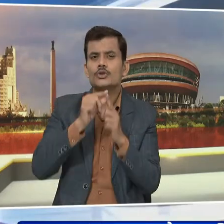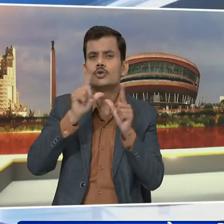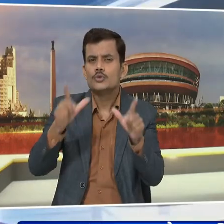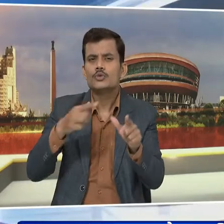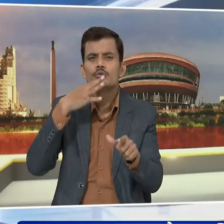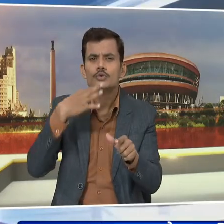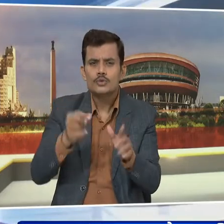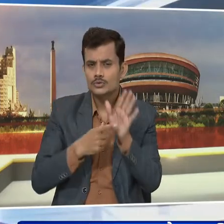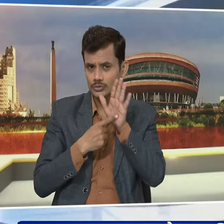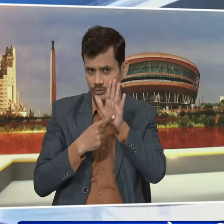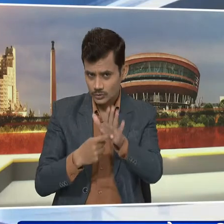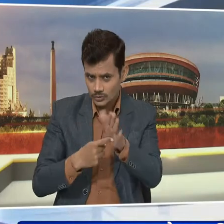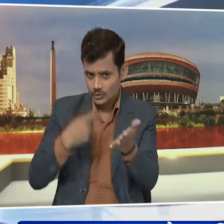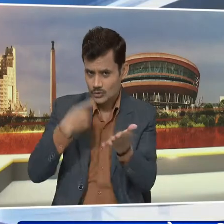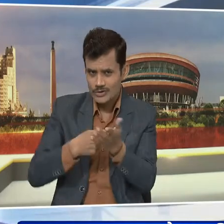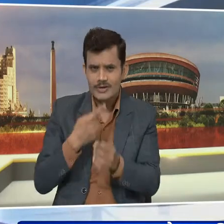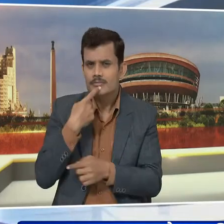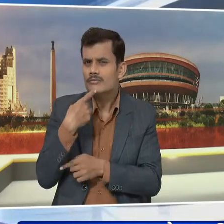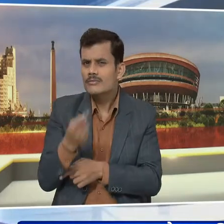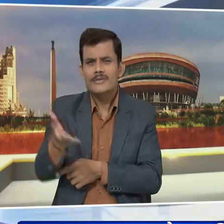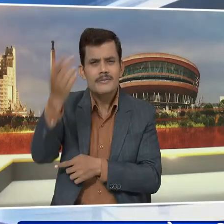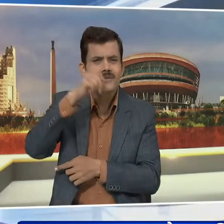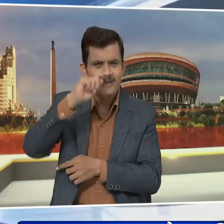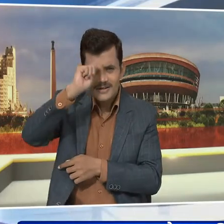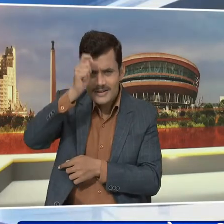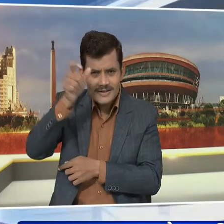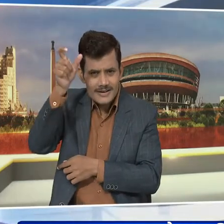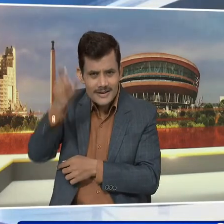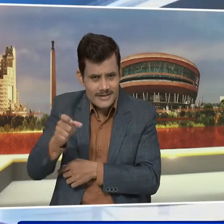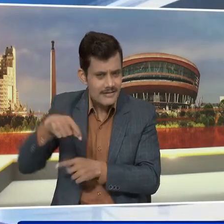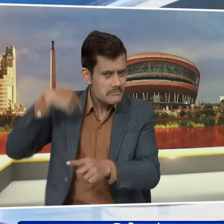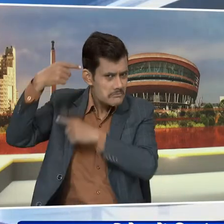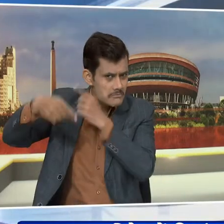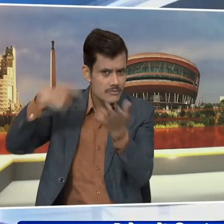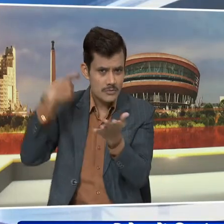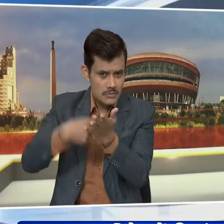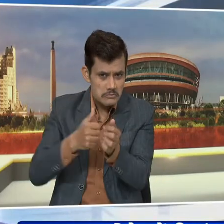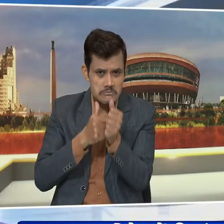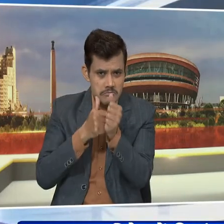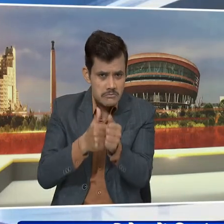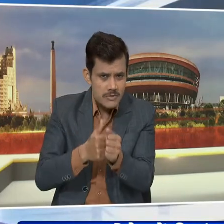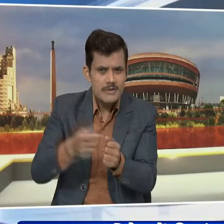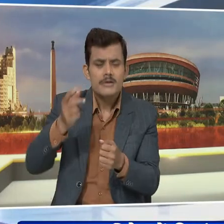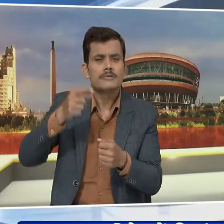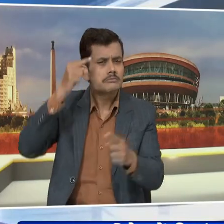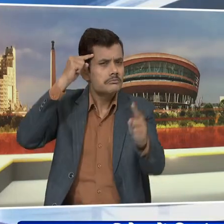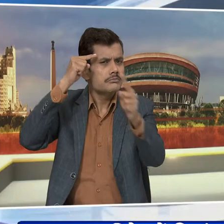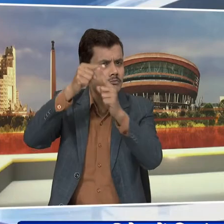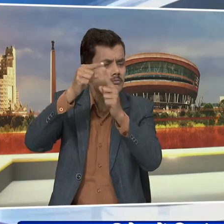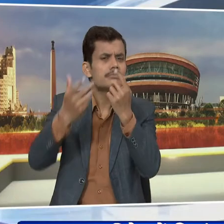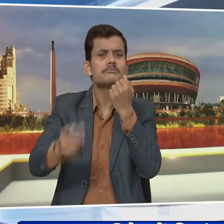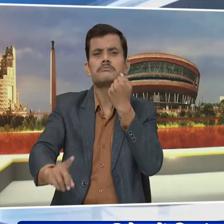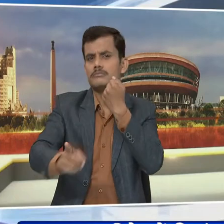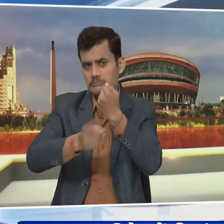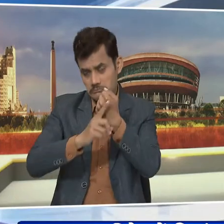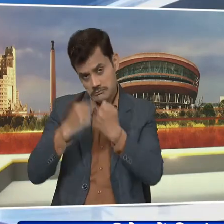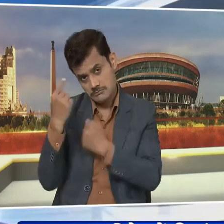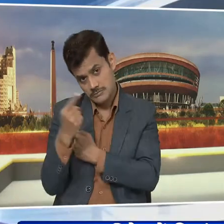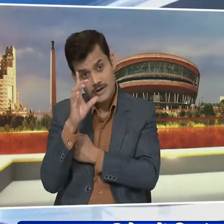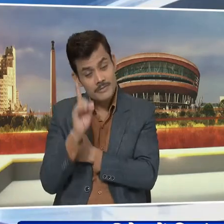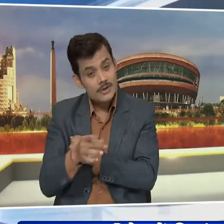कहा था कि अंग्रेजों के जमाने की कानूनों का मूल उद्देश्य दंड देना था जबकि प्रस्तावित कानूनों का उद्देश्य